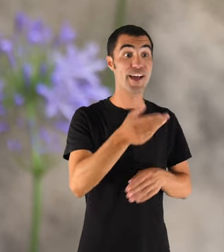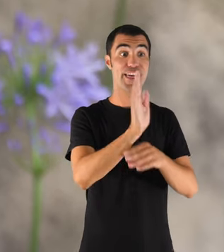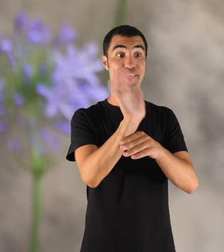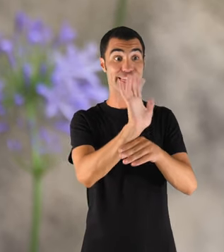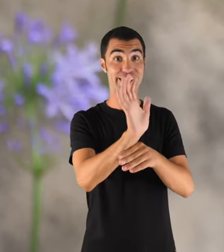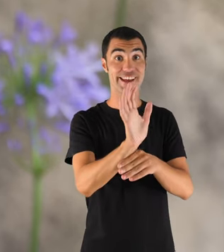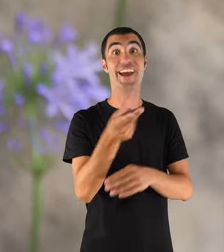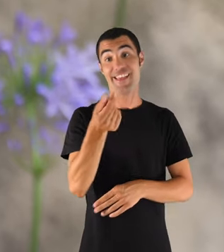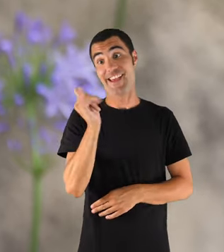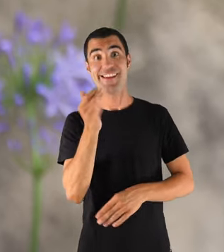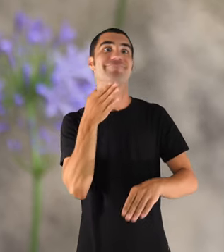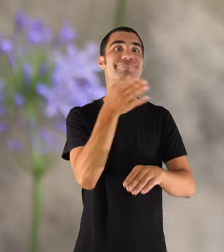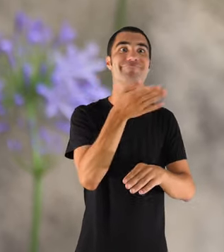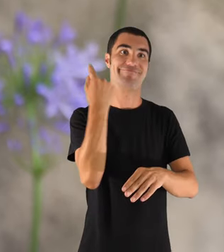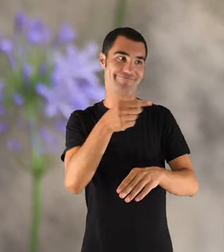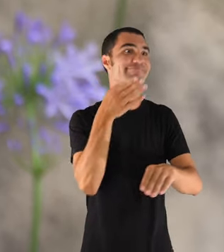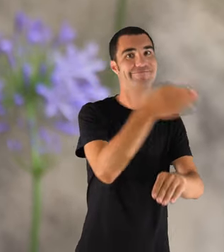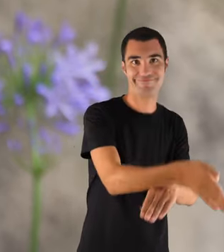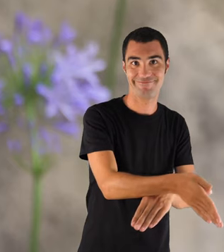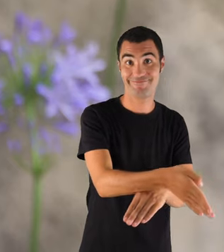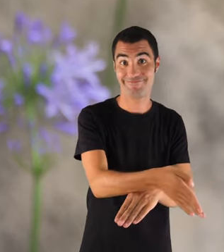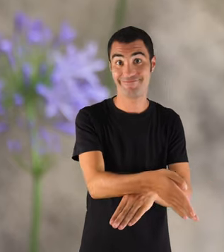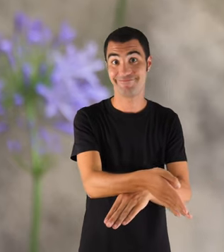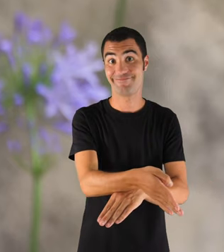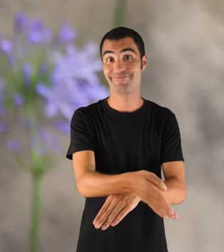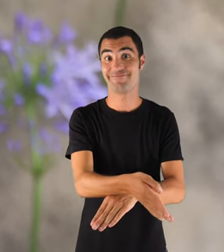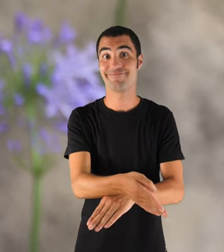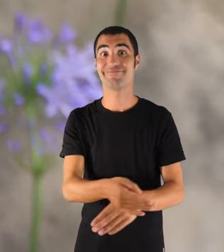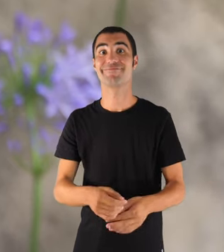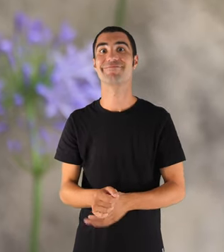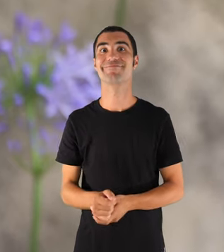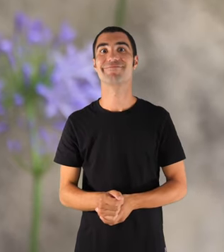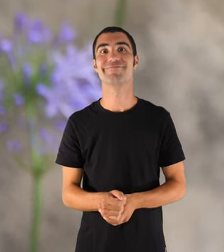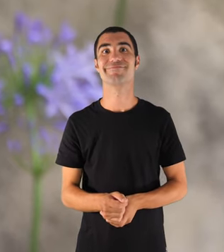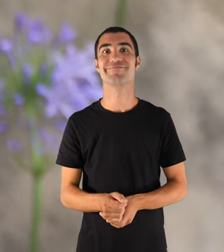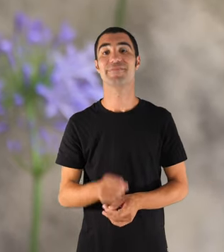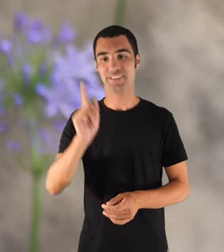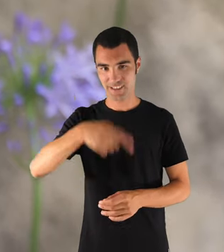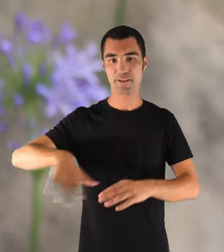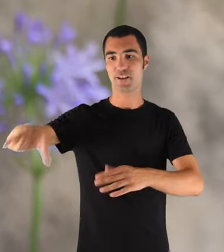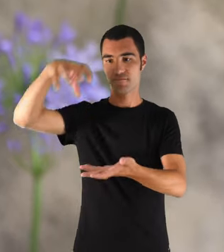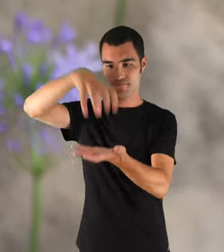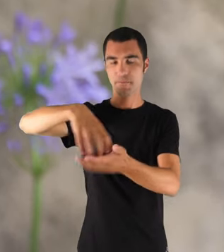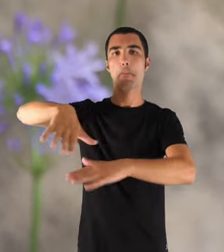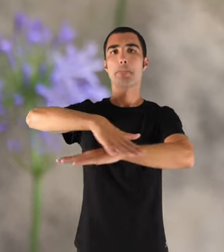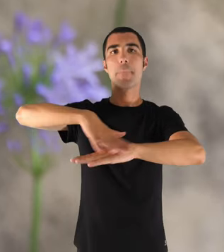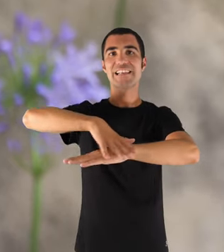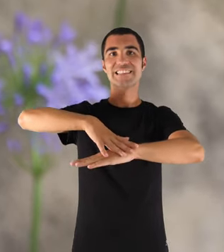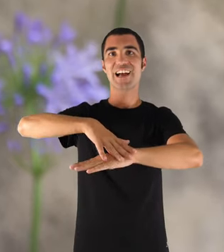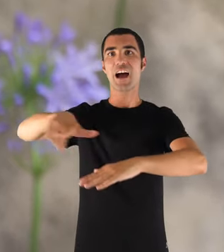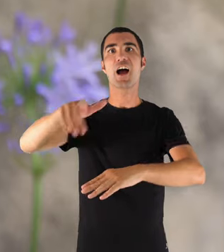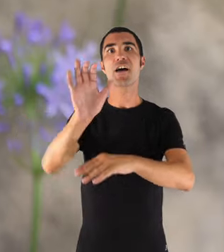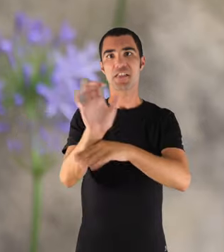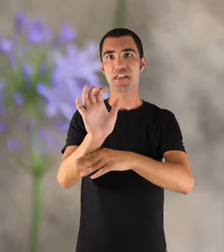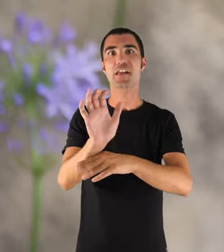preníem l'entrada, i anàvem al cinè. I a la base també em feien, de cinè, mos deixàvem